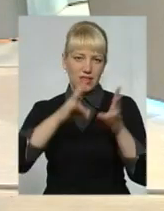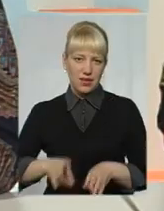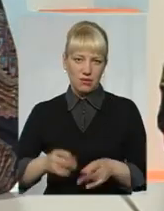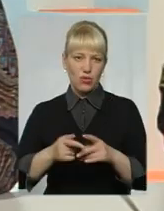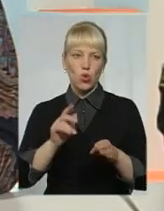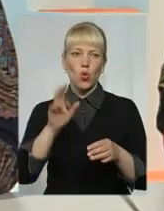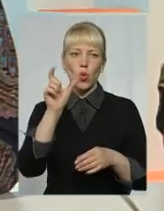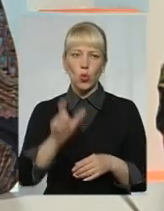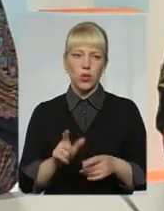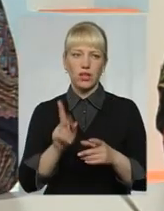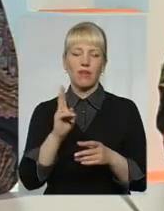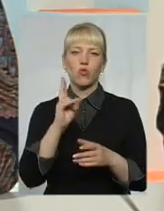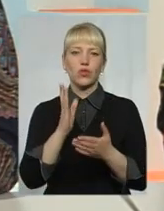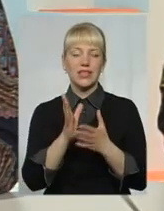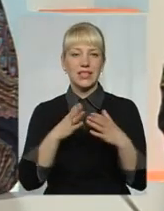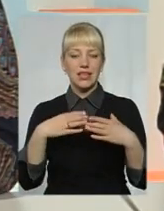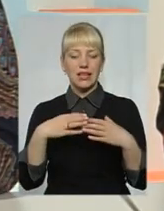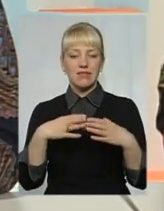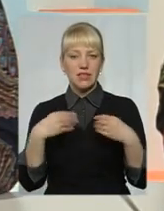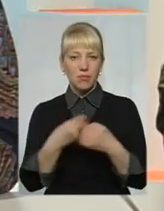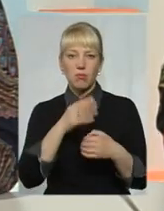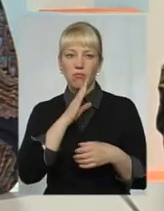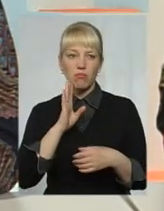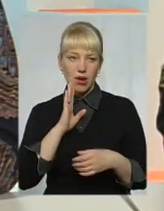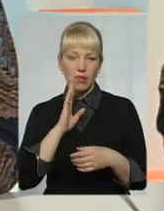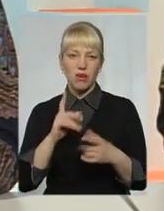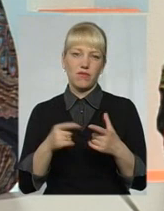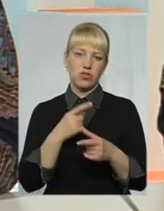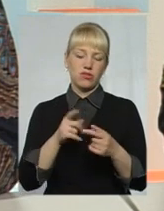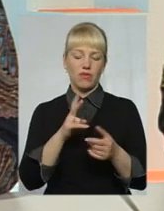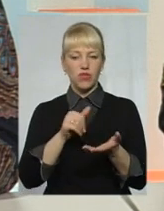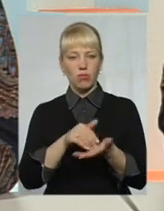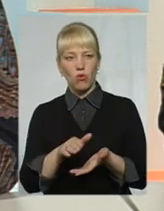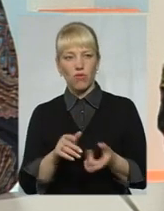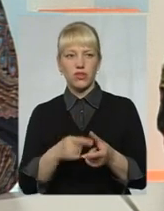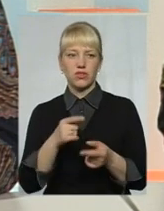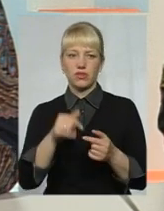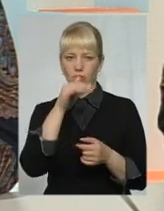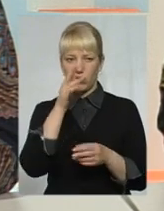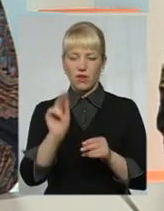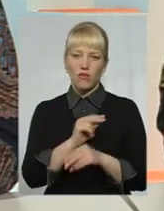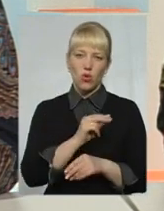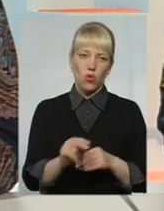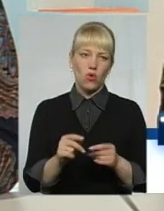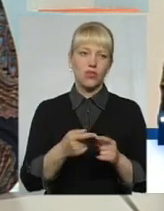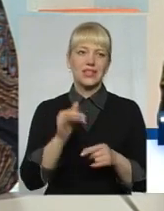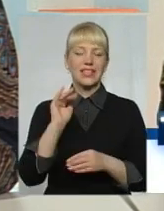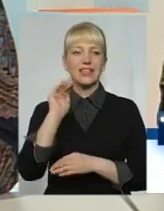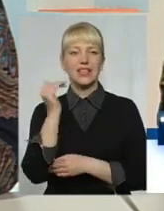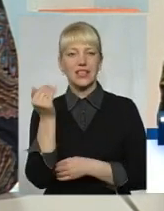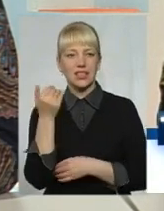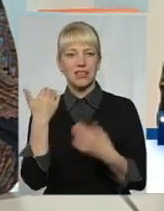будь-якої людини в сім'ї, мама вже від неї тим чи іншим чином, чи відмовилася, чи не може виховувати, і дитина